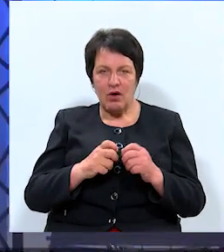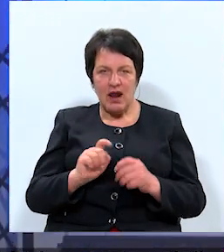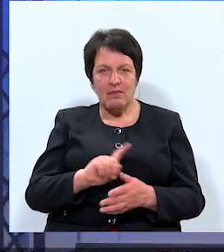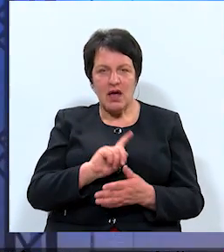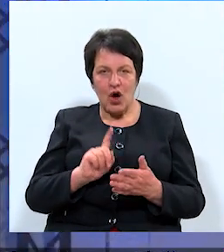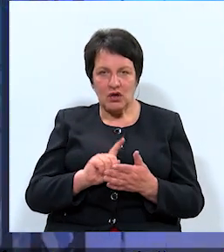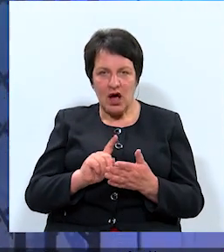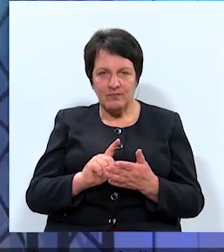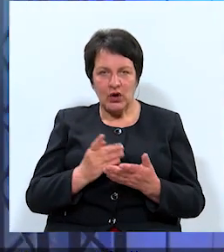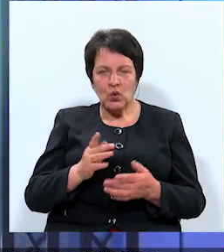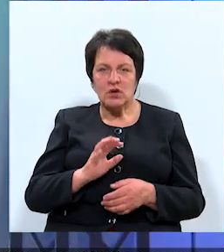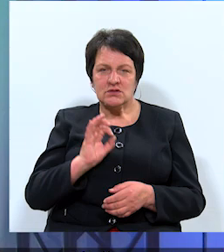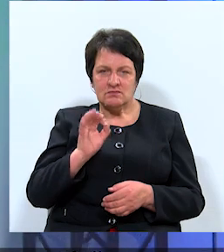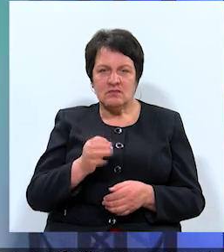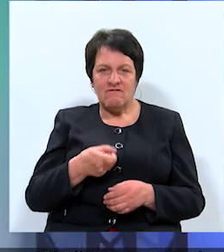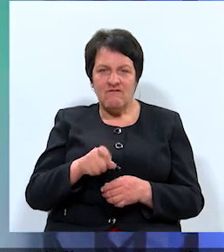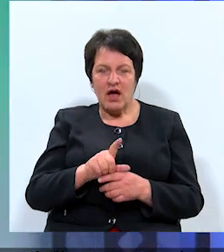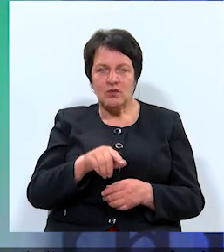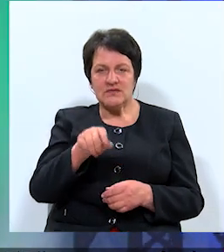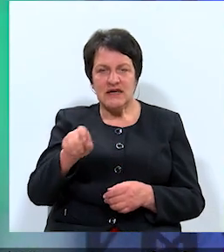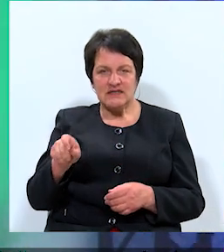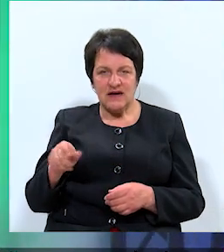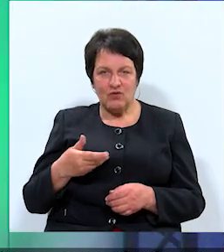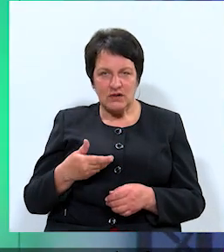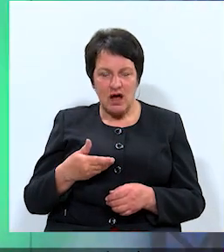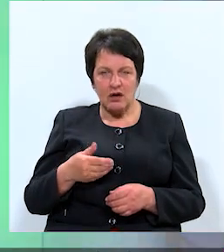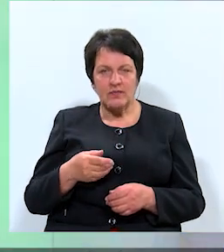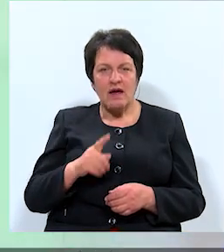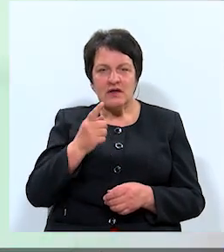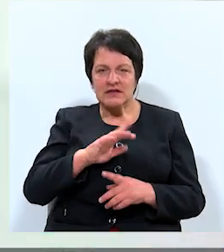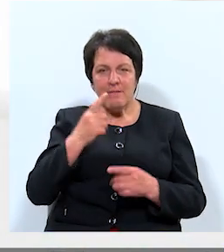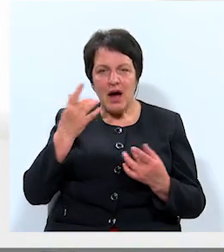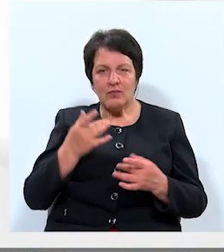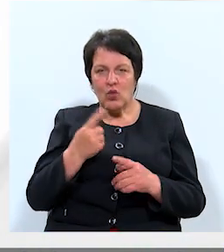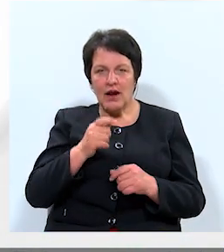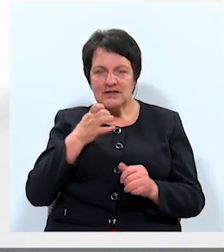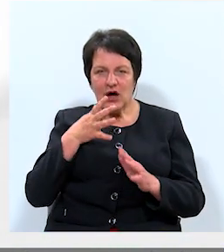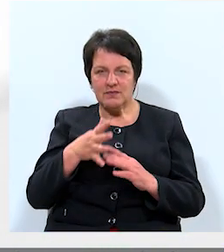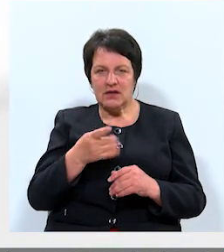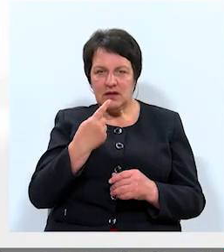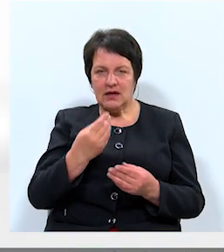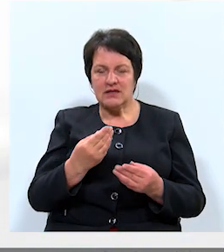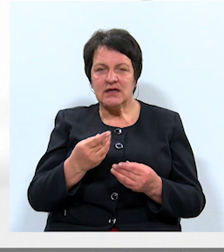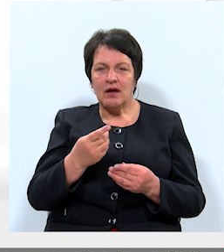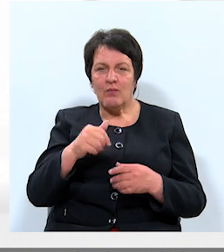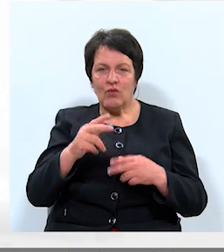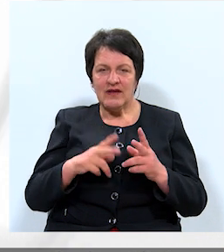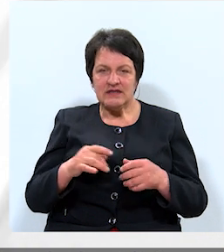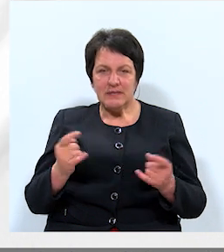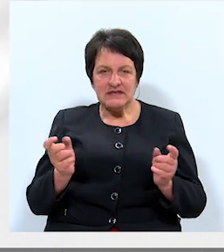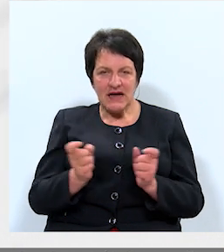jautājumi, kurus minēja vairums iedzīvotāju. Viens ir nepārdomātas un necaurspīdīgas būvniecības skandāli,